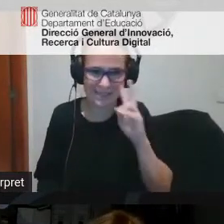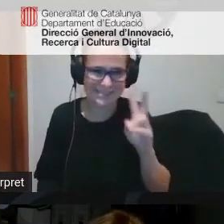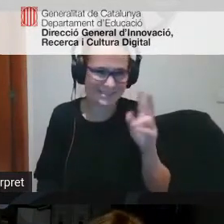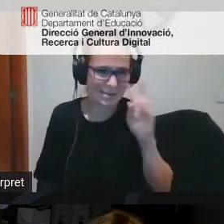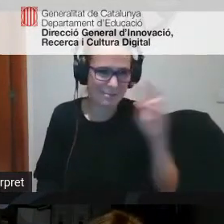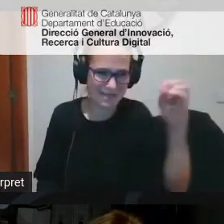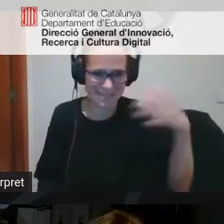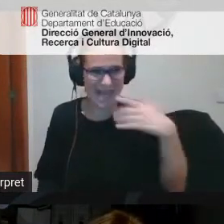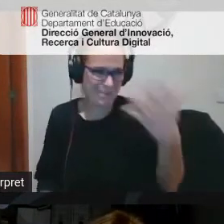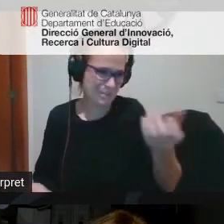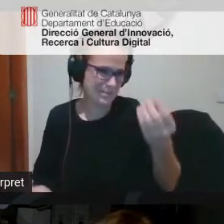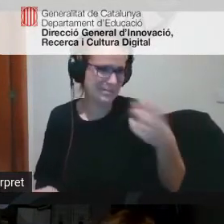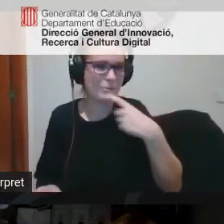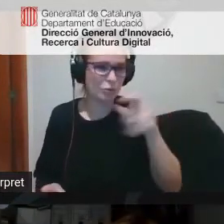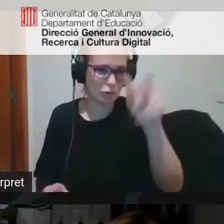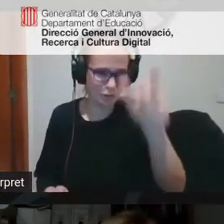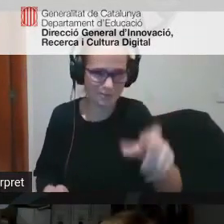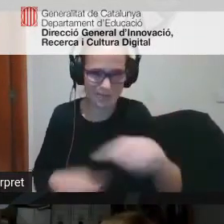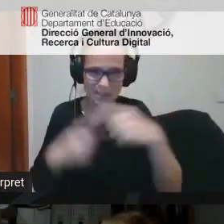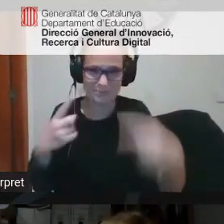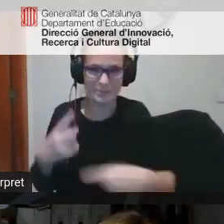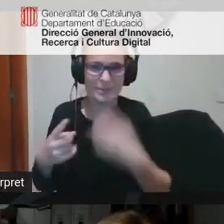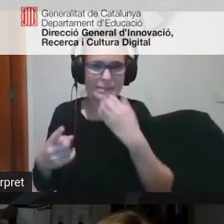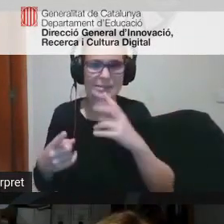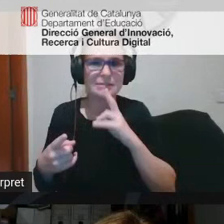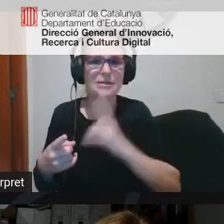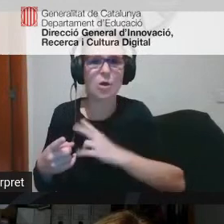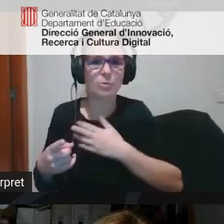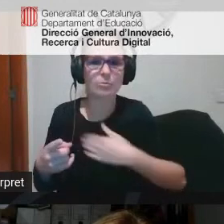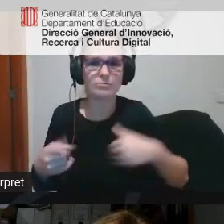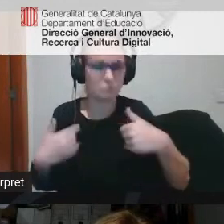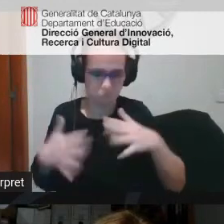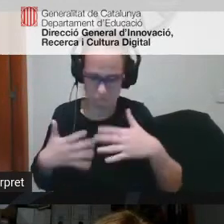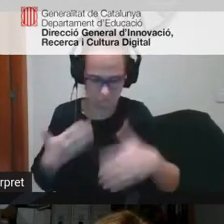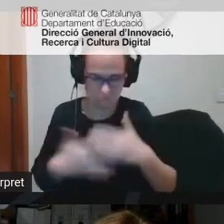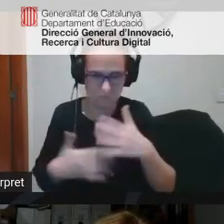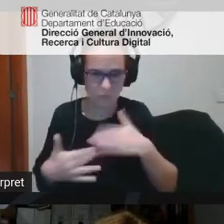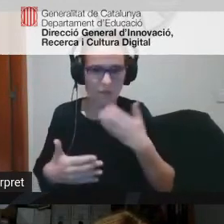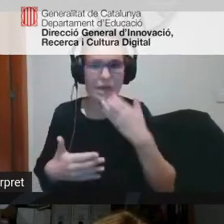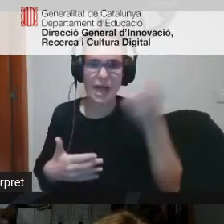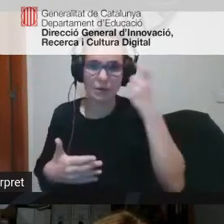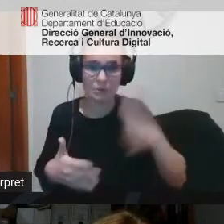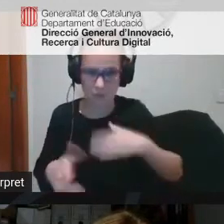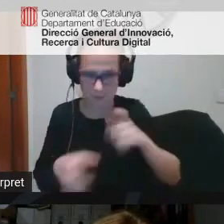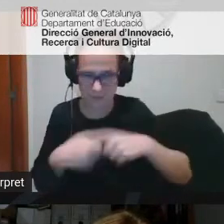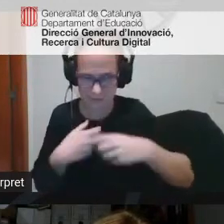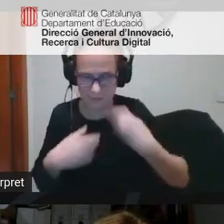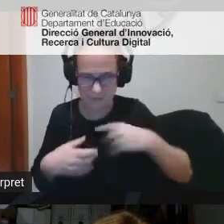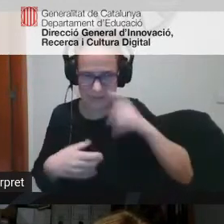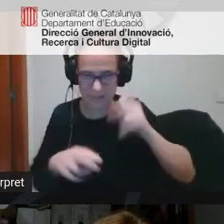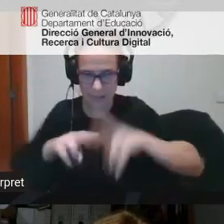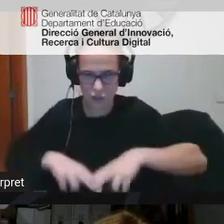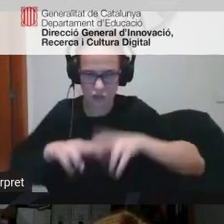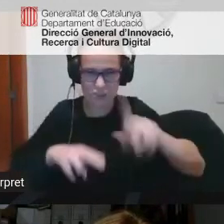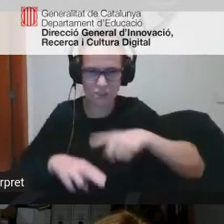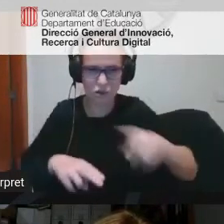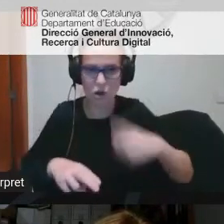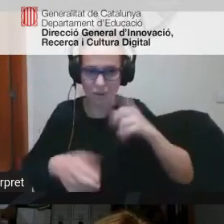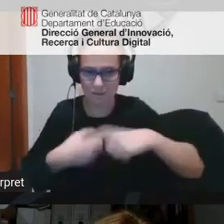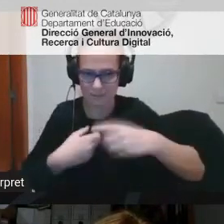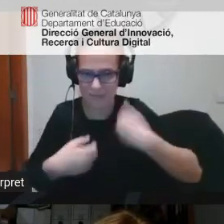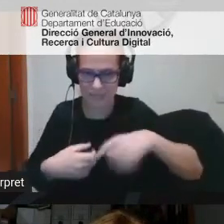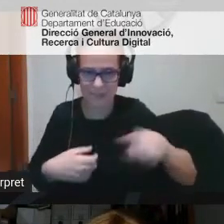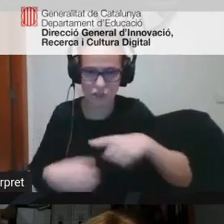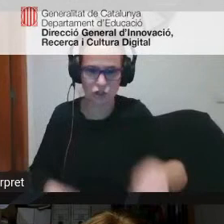i dic que és la Mercè mateix i després els altres si voleu dir la vostra doncs endavant els alumnes d'alguna manera poden participar en aquesta diagnosi o ho han fet jo